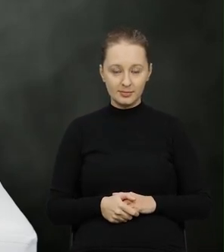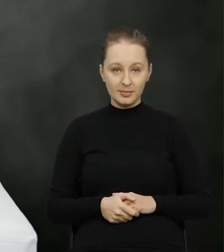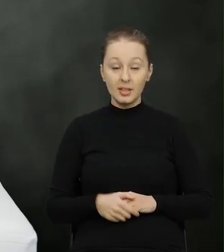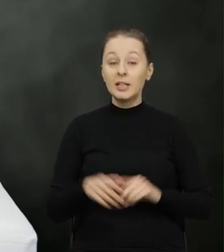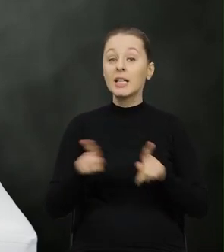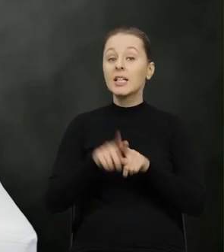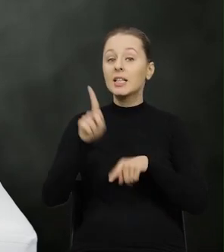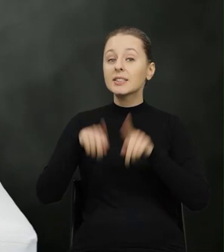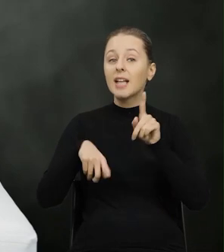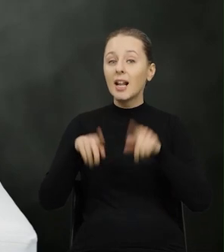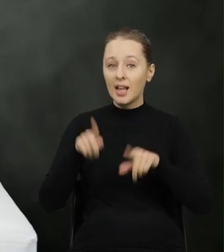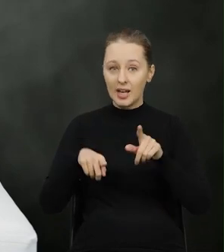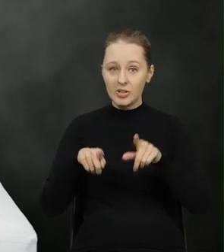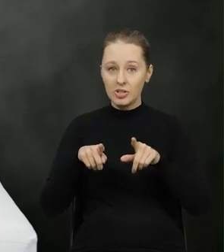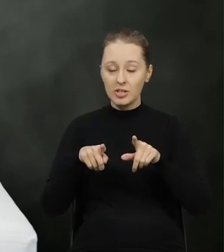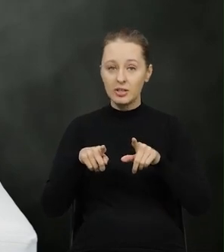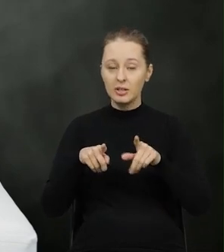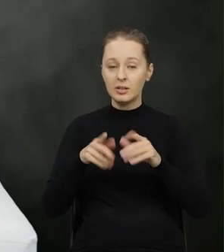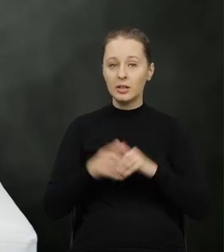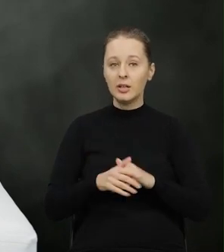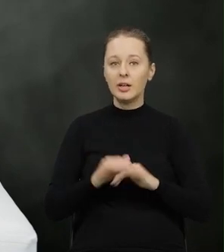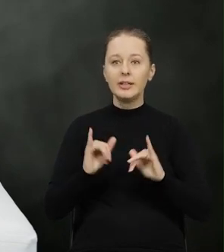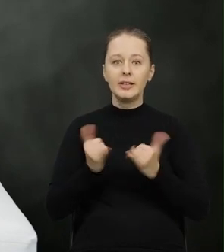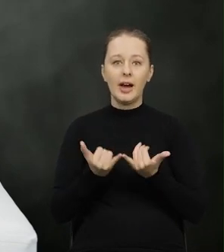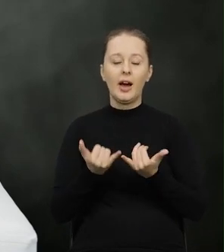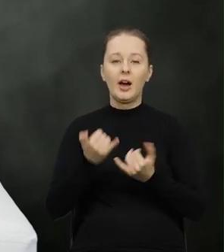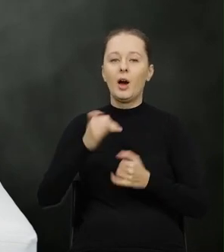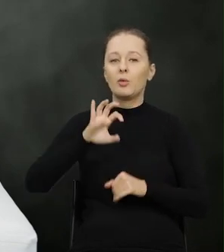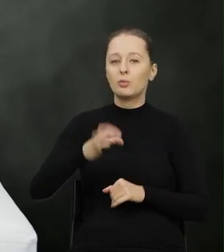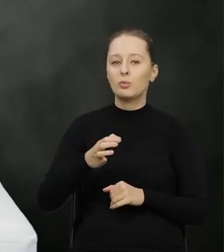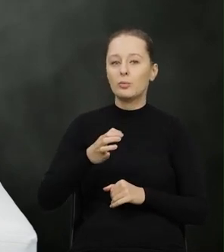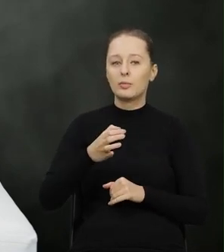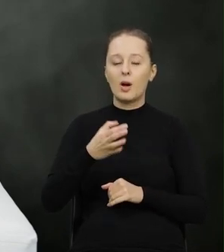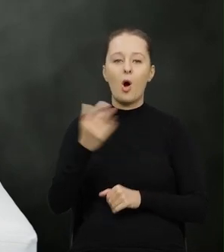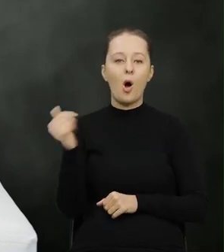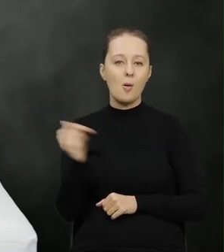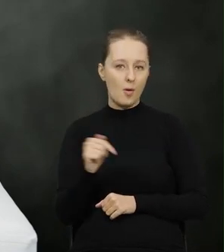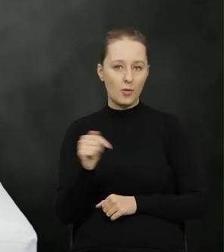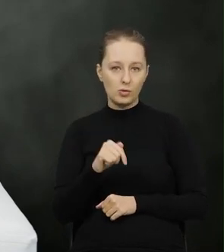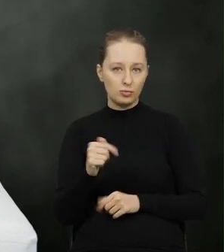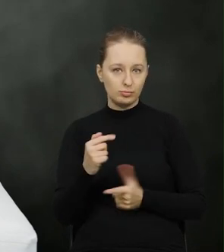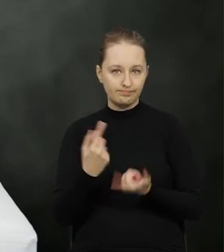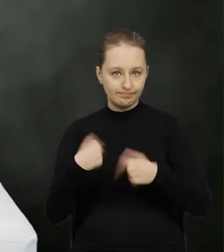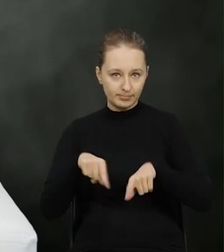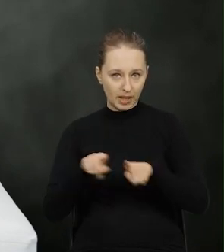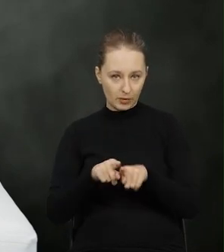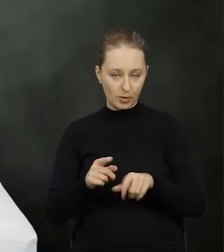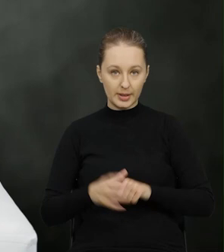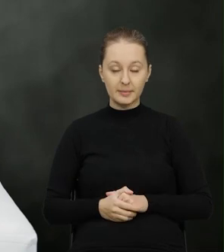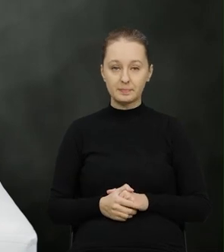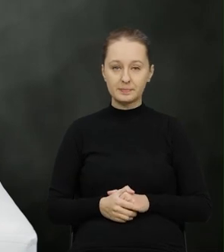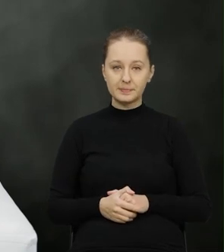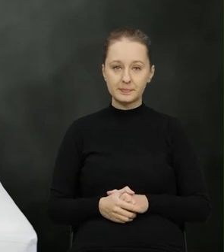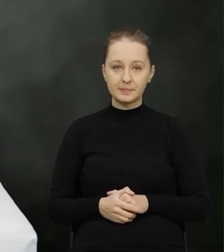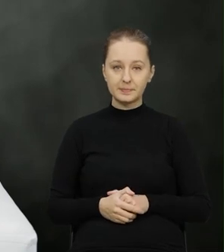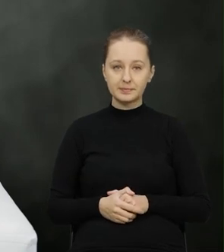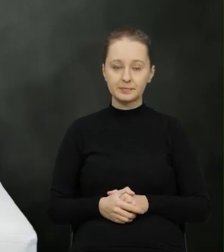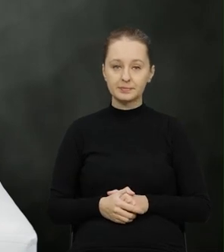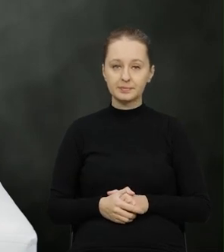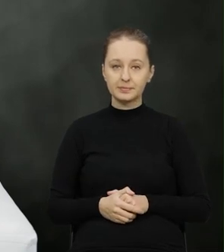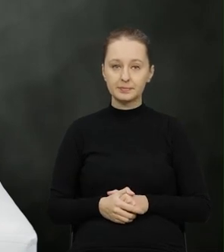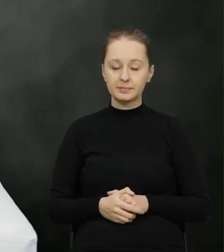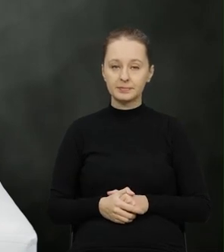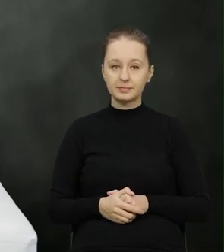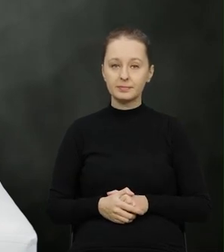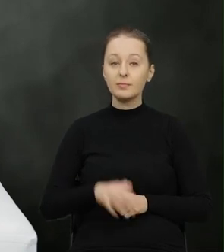I też uzależnione są od tego, jaki podmiot tych obowiązków niedopełnił. I w odniesieniu do